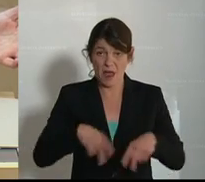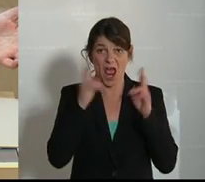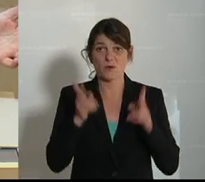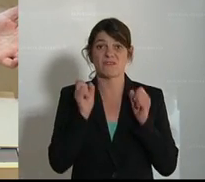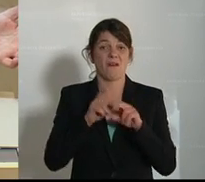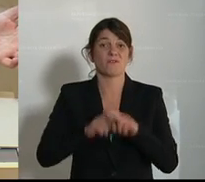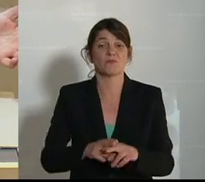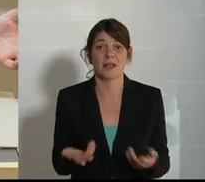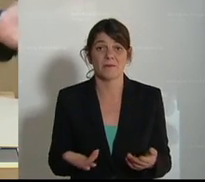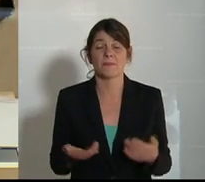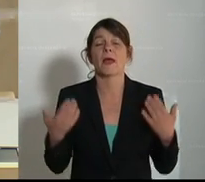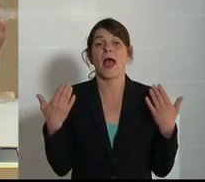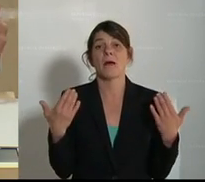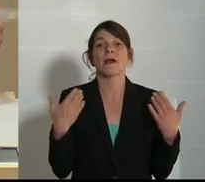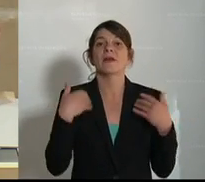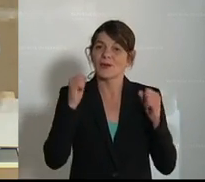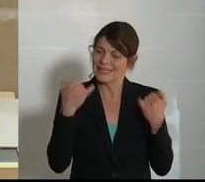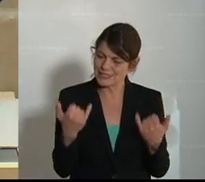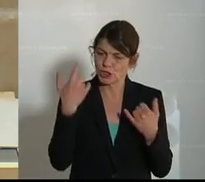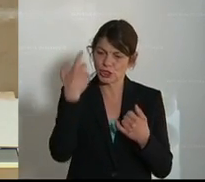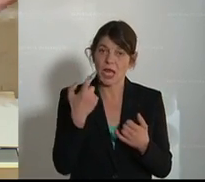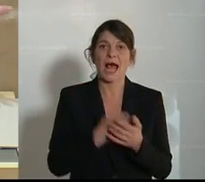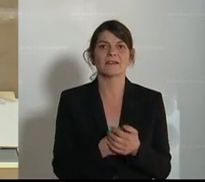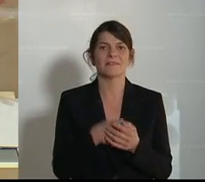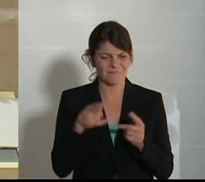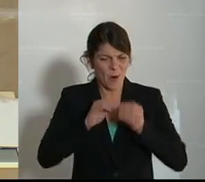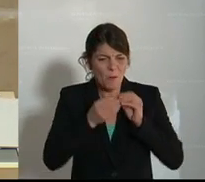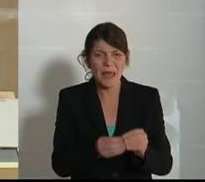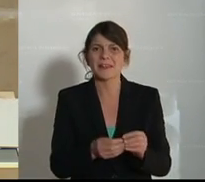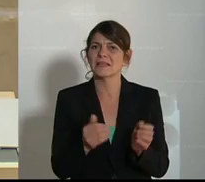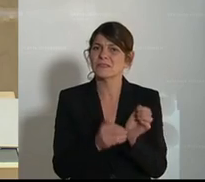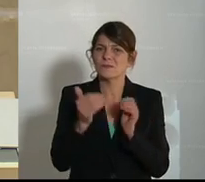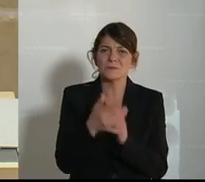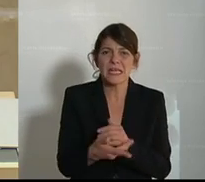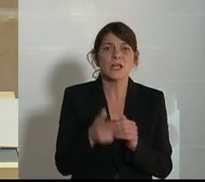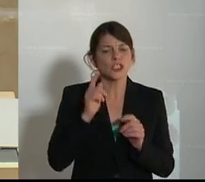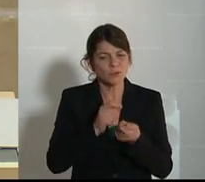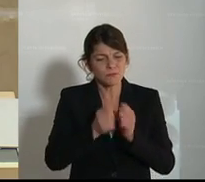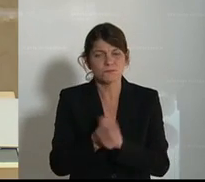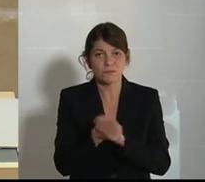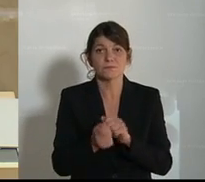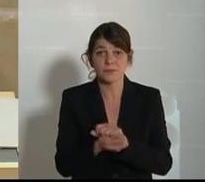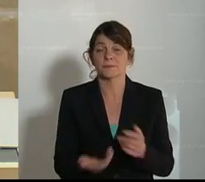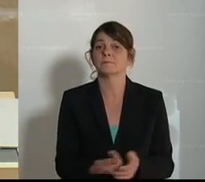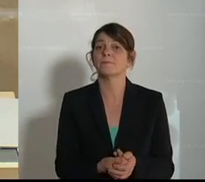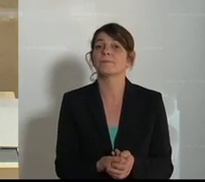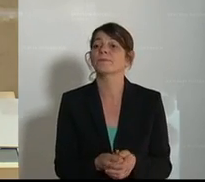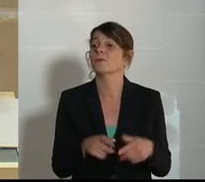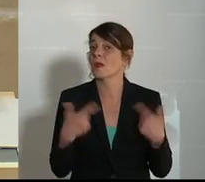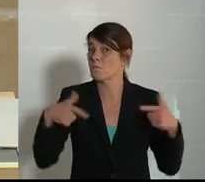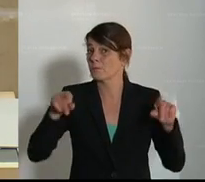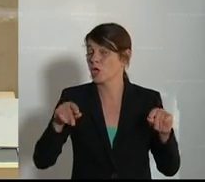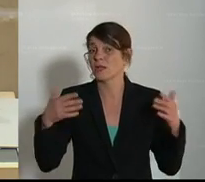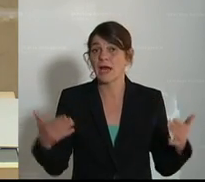versprechen. Aber wir können anfangen, an dieser Komplexität des Systems zu arbeiten. Und das